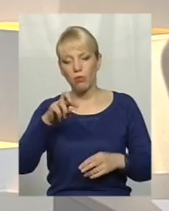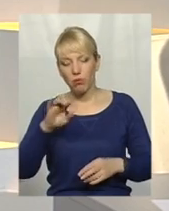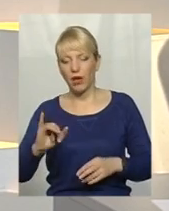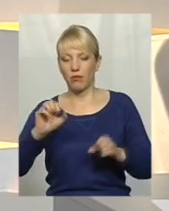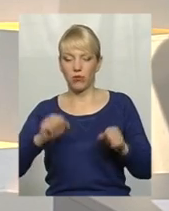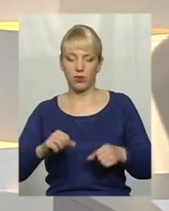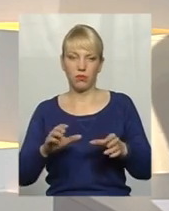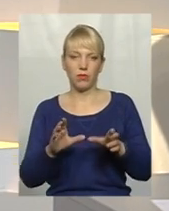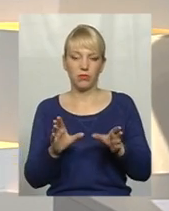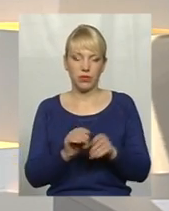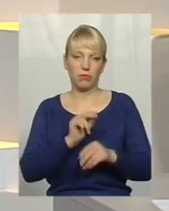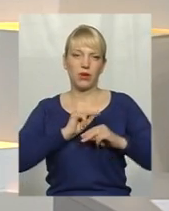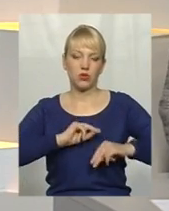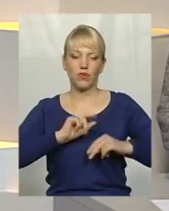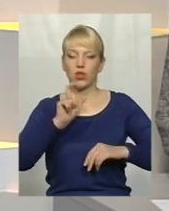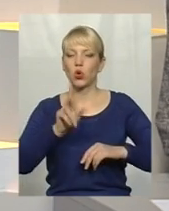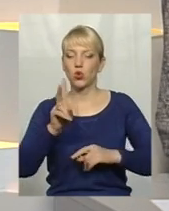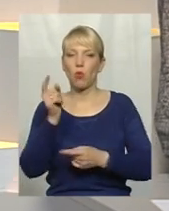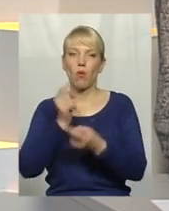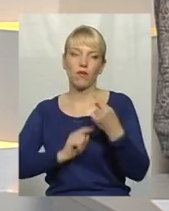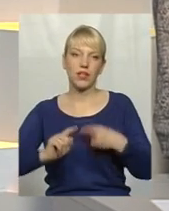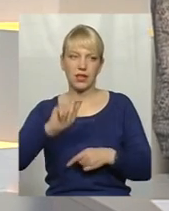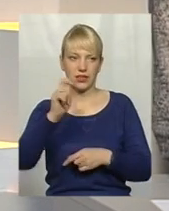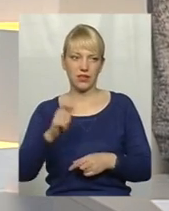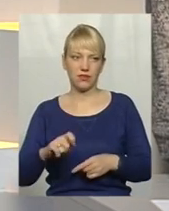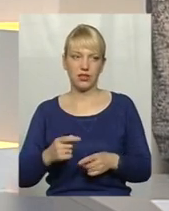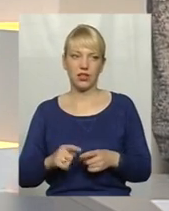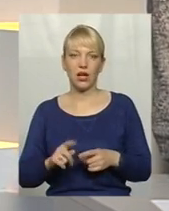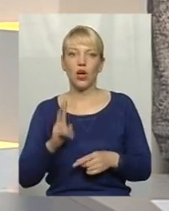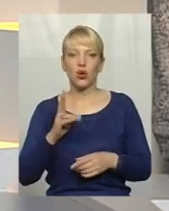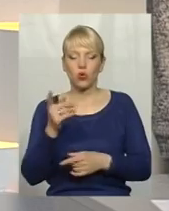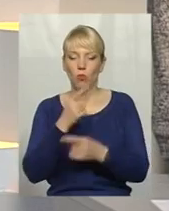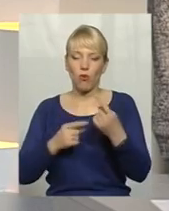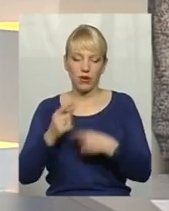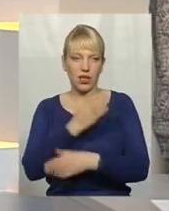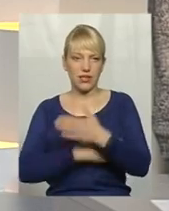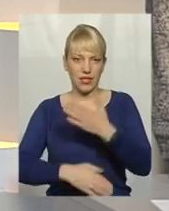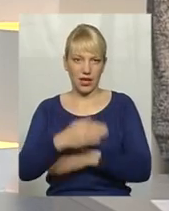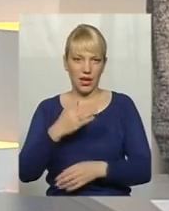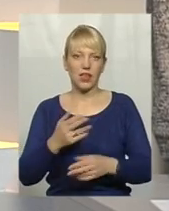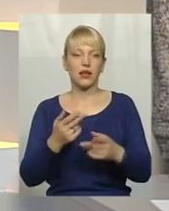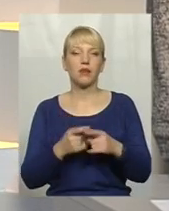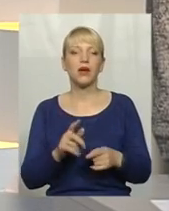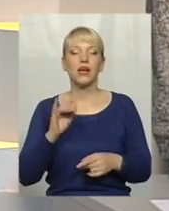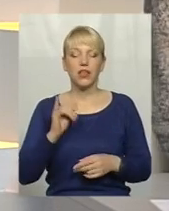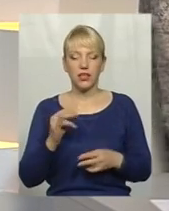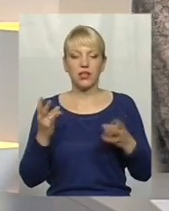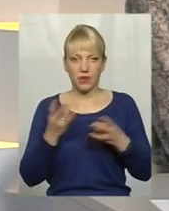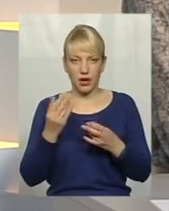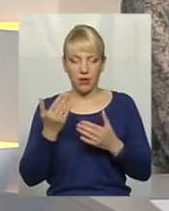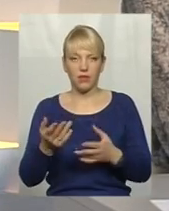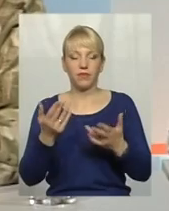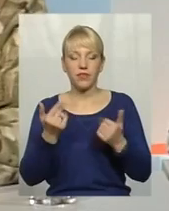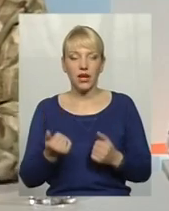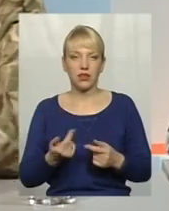з тими людьми, які повертаються. Ну, ніде правда діти каліками. Їй теж треба. Каліками. І в той же час їм